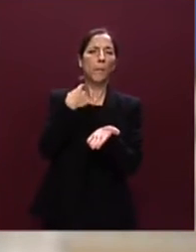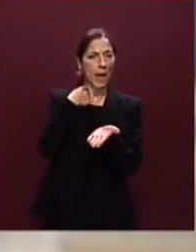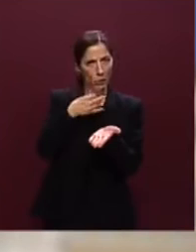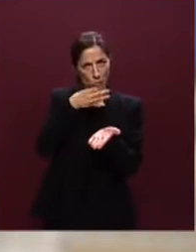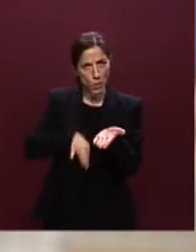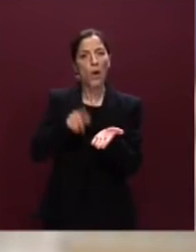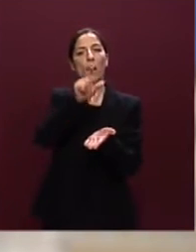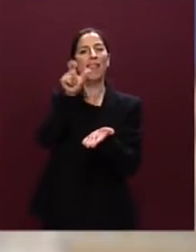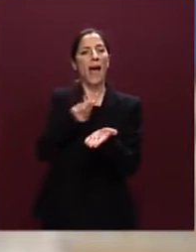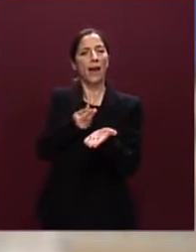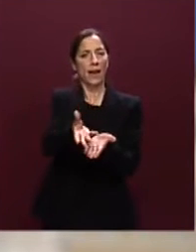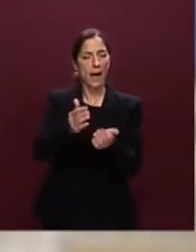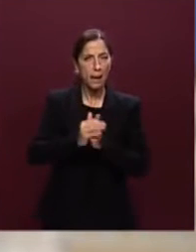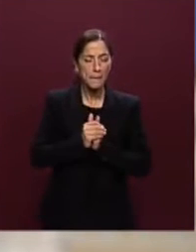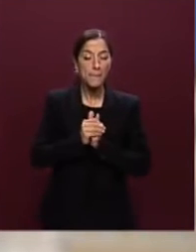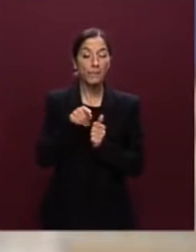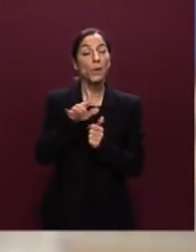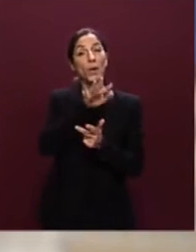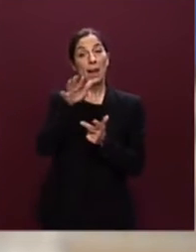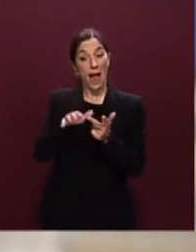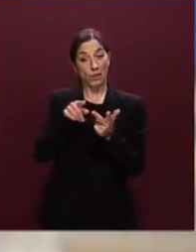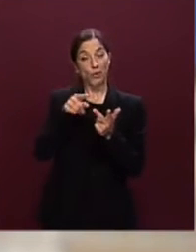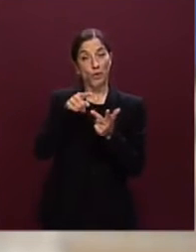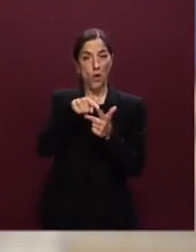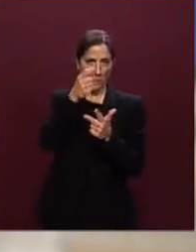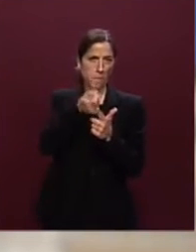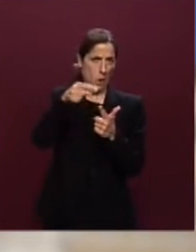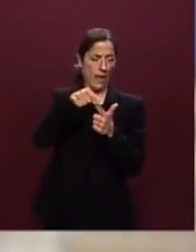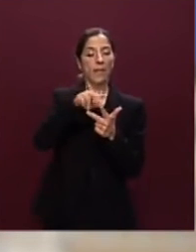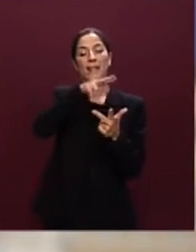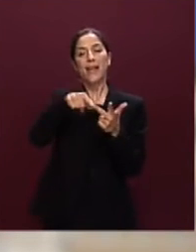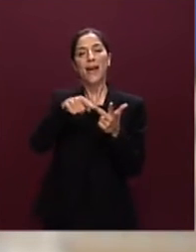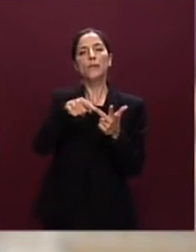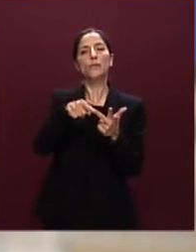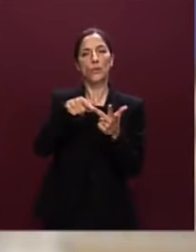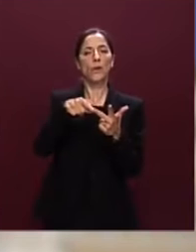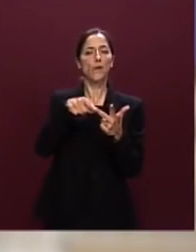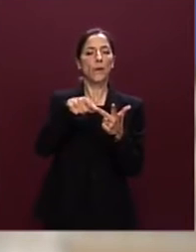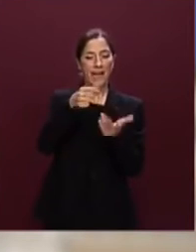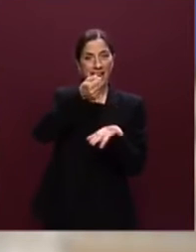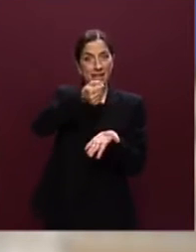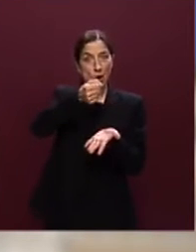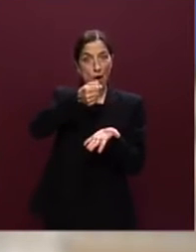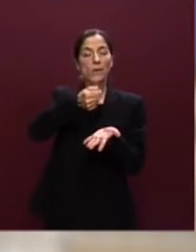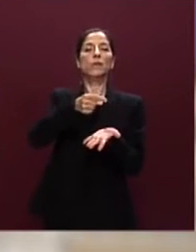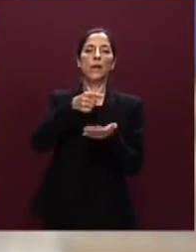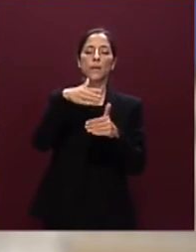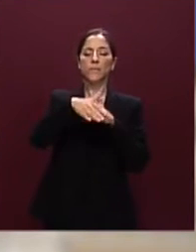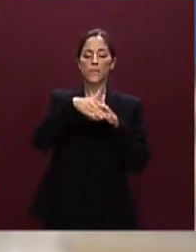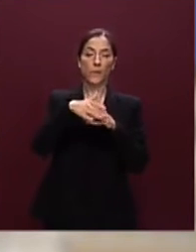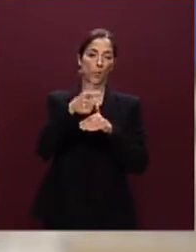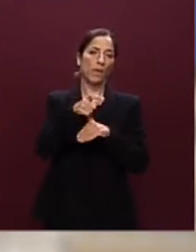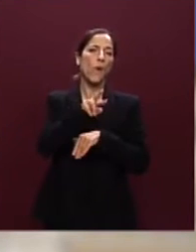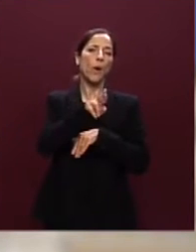nostro Paese un altro aspetto importante terzo la verifica nell'utilizzo di queste risorse per gli obiettivi che il Repower ha